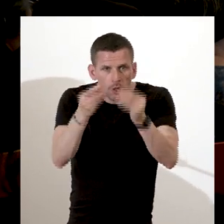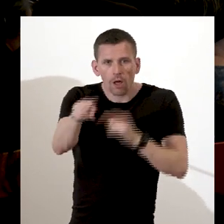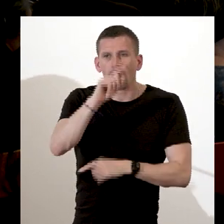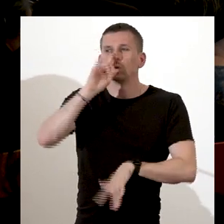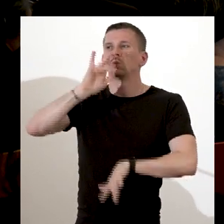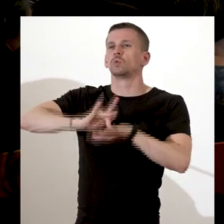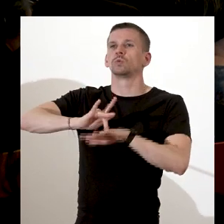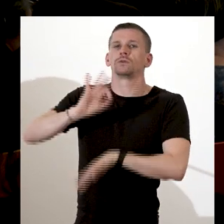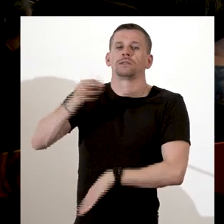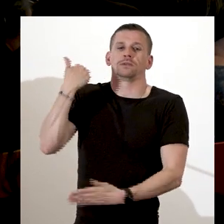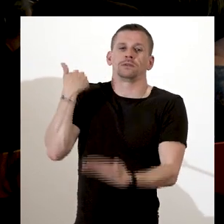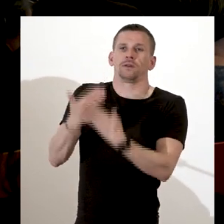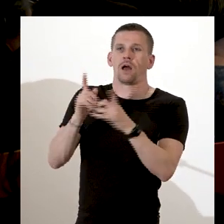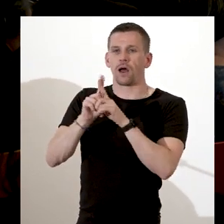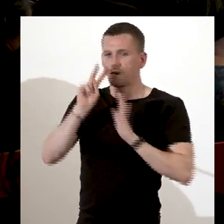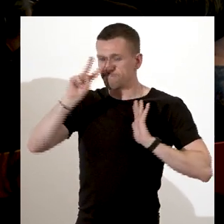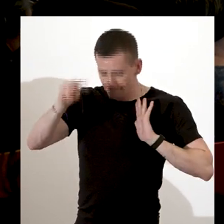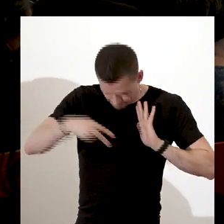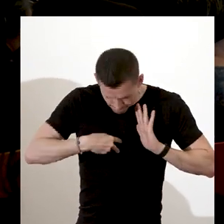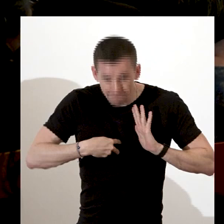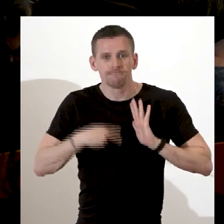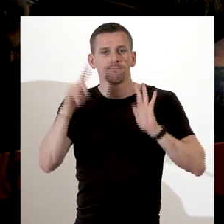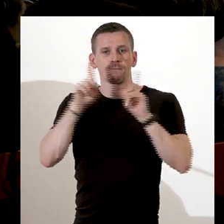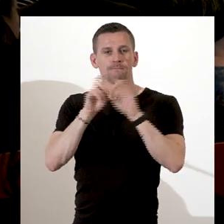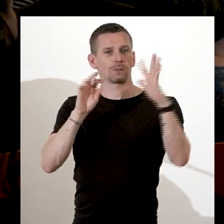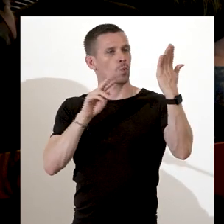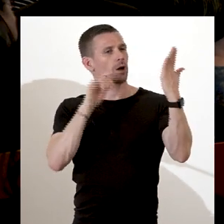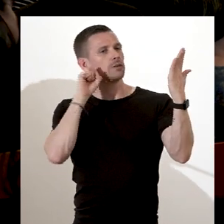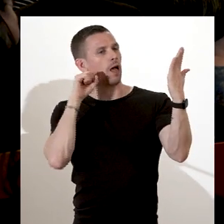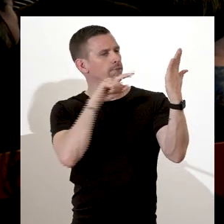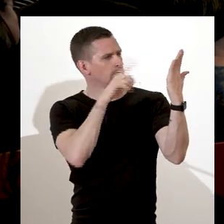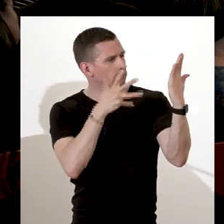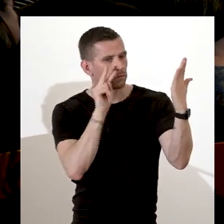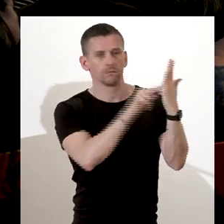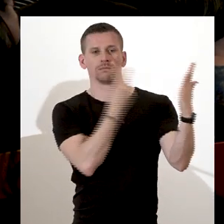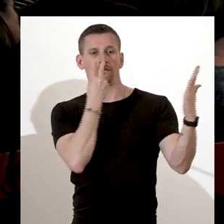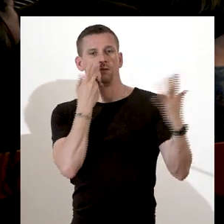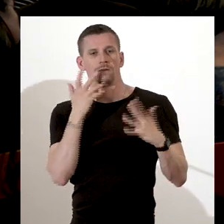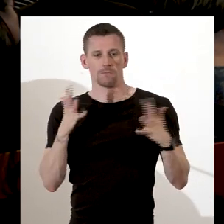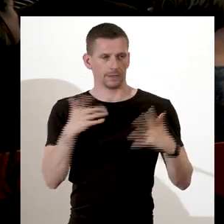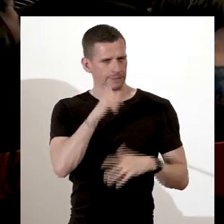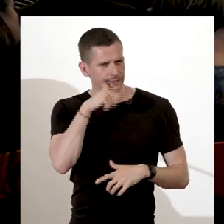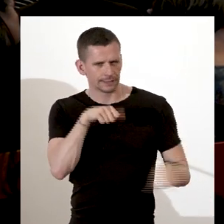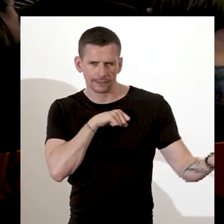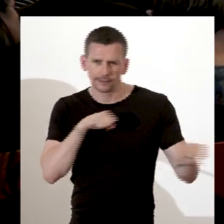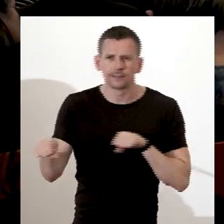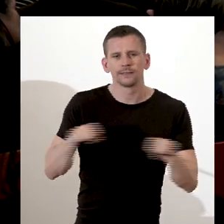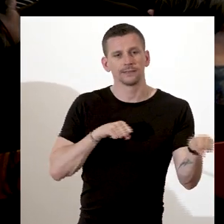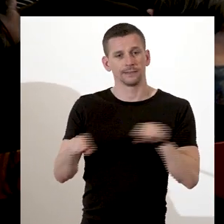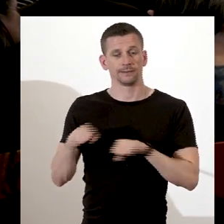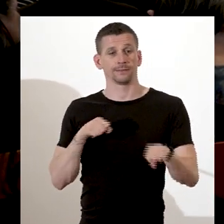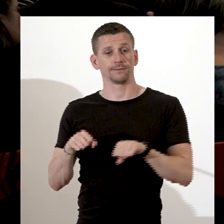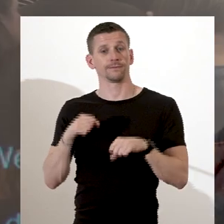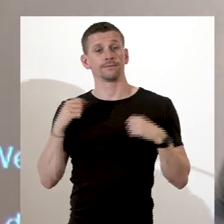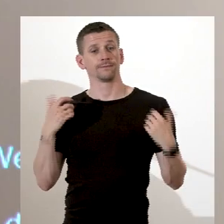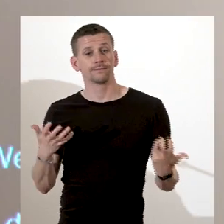textes, ils vont eux-mêmes ressentir la violence en fait de la traite et plus tard de l'esclavage quand le moment viendra d'en parler. Donc on